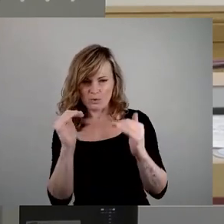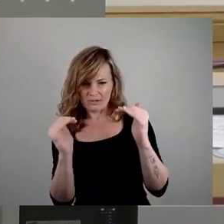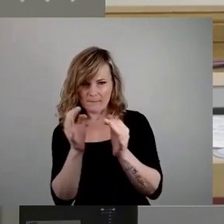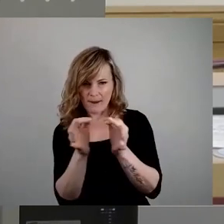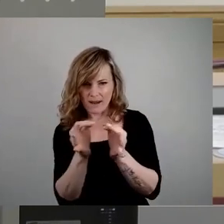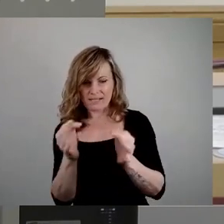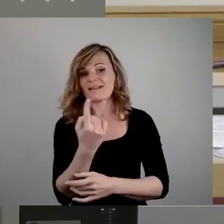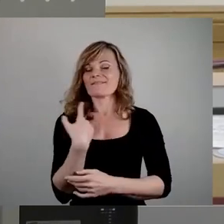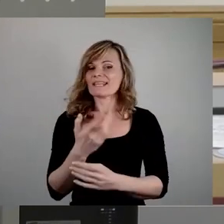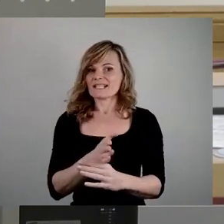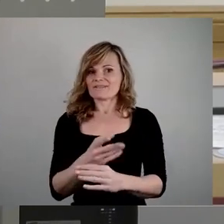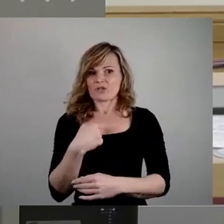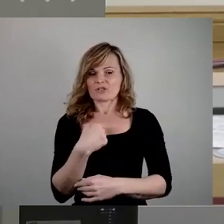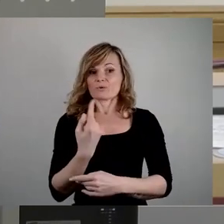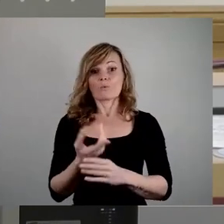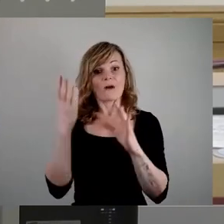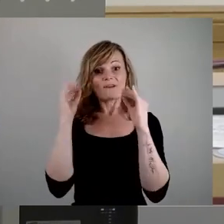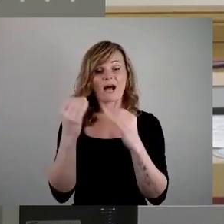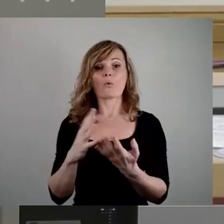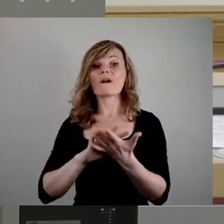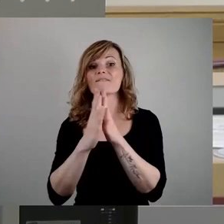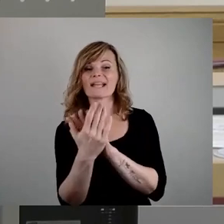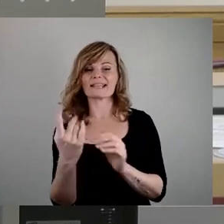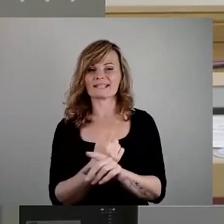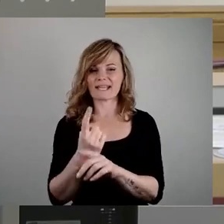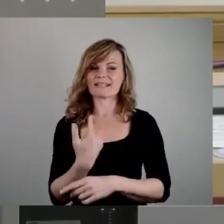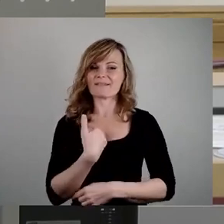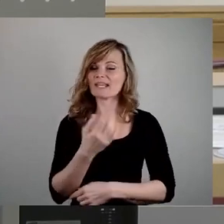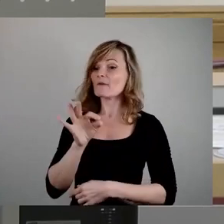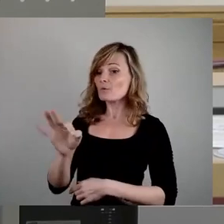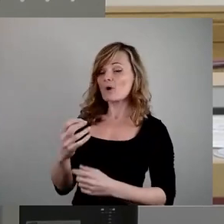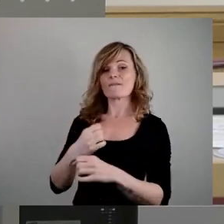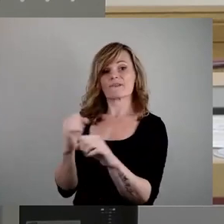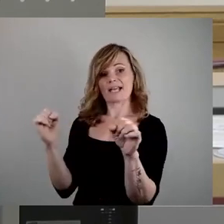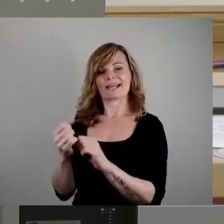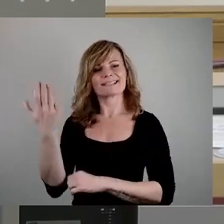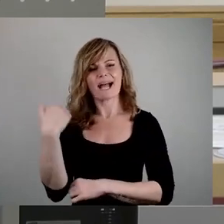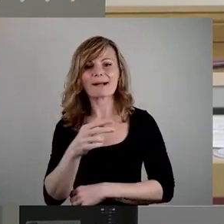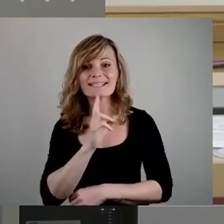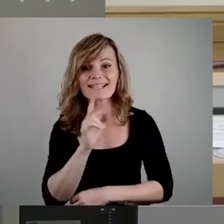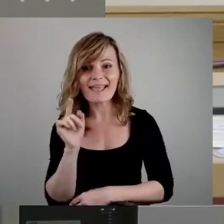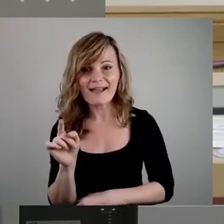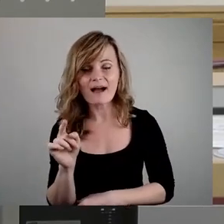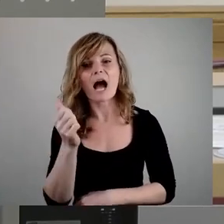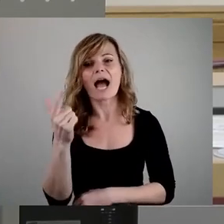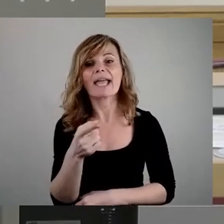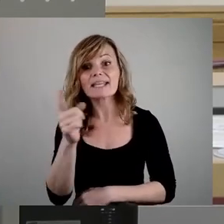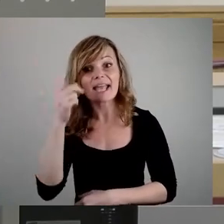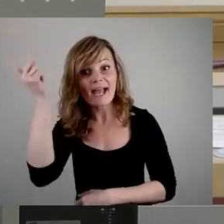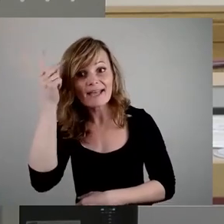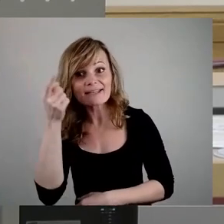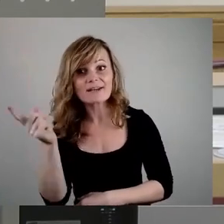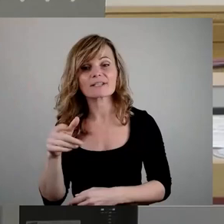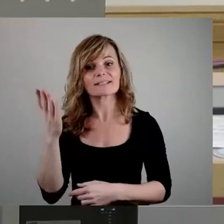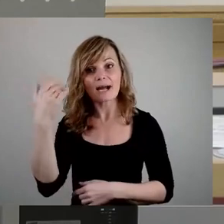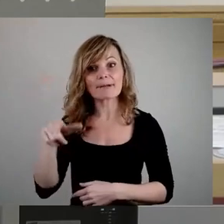das ist eine Erfahrung aus der Wendezeit, auf der Seite der Freiheit. Denn in der DDR, einige werden sich erinnern, war Straßenmusik